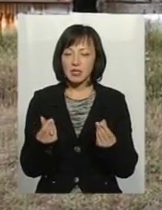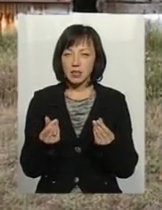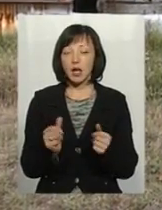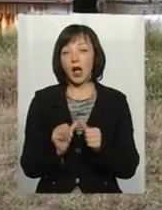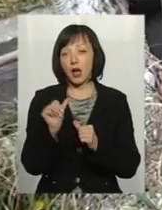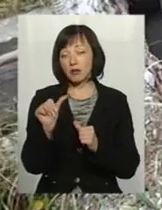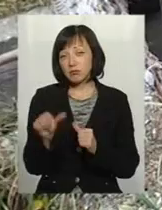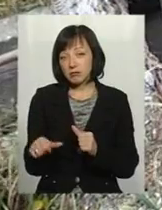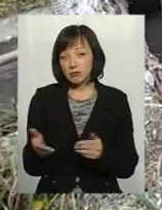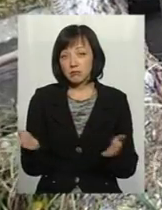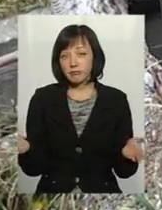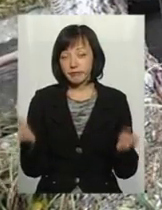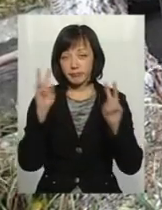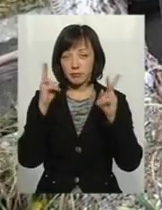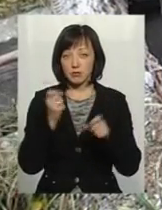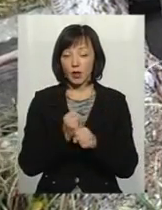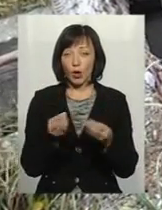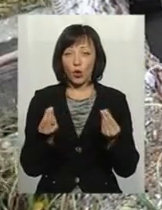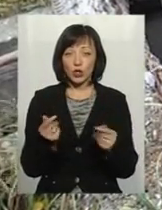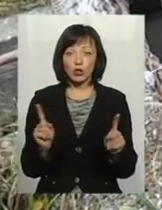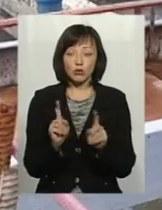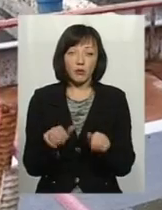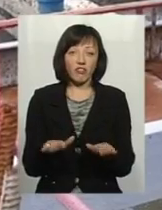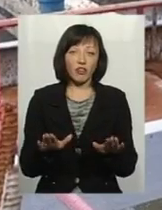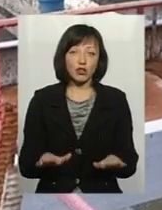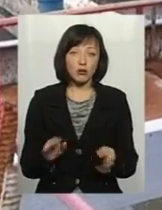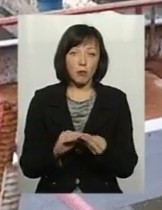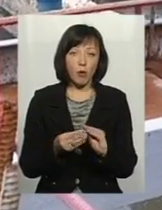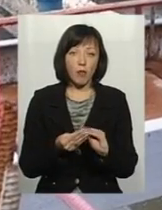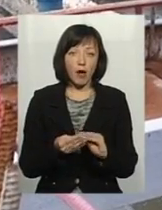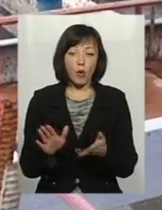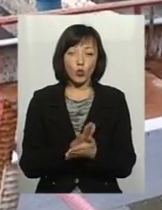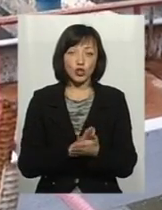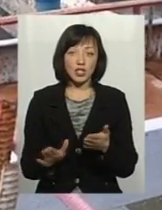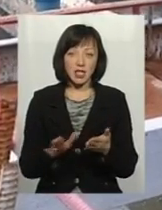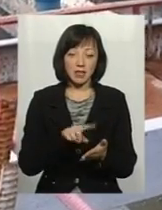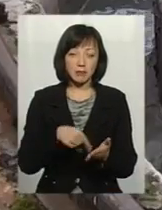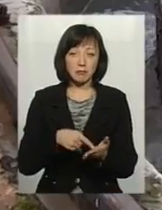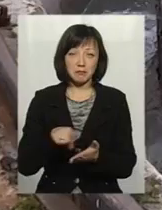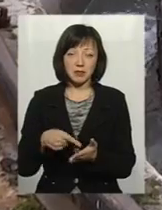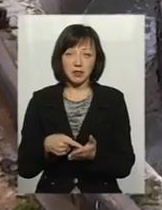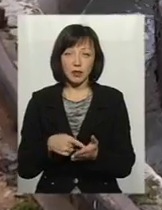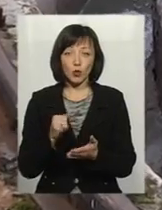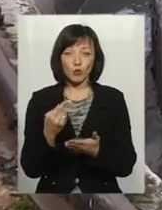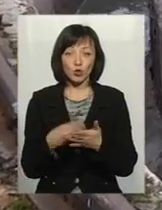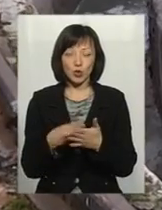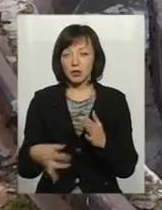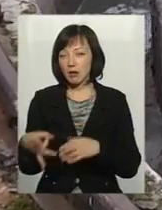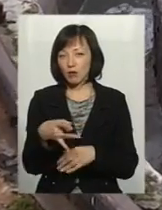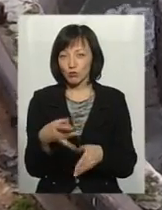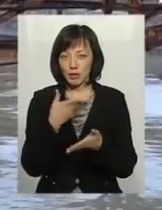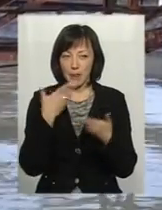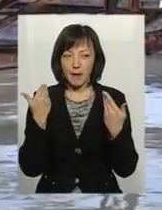тим розводять руками. Грошей на те, щоб вирішити проблеми очисних цих населених пунктів, у скарбниці району